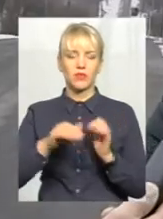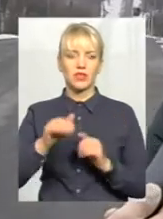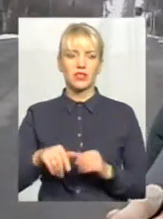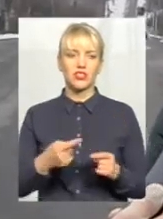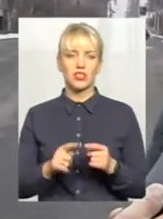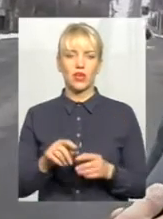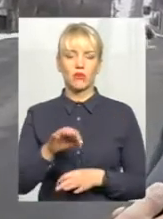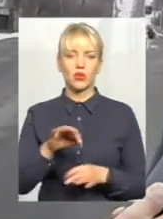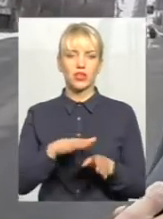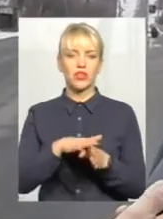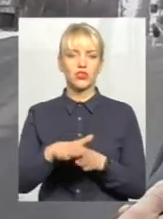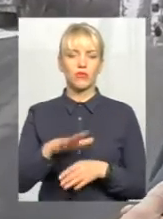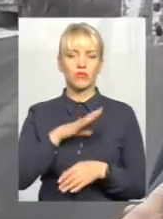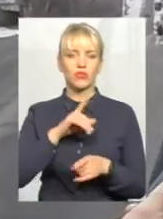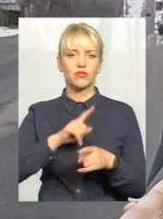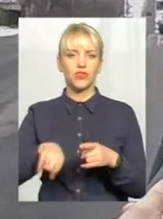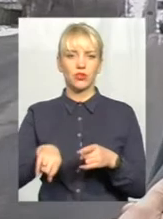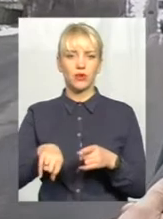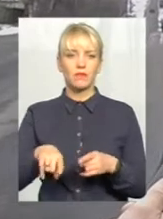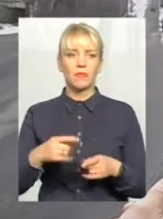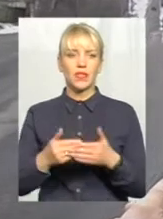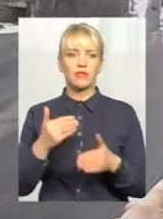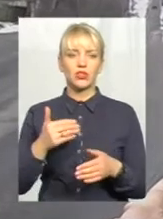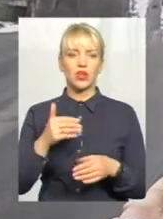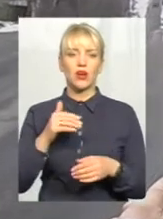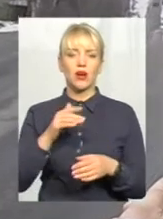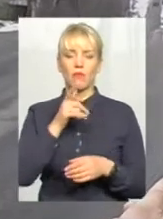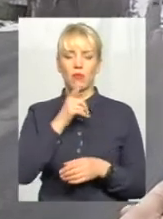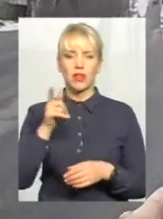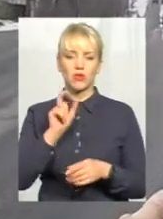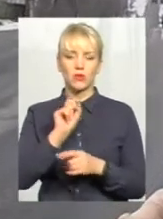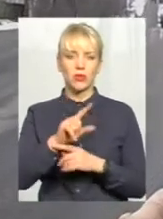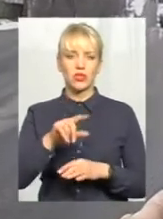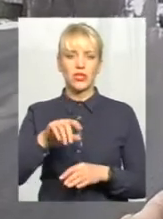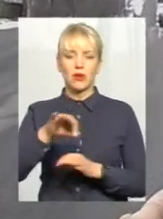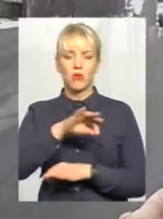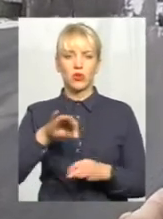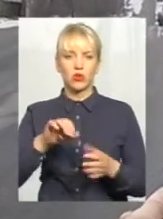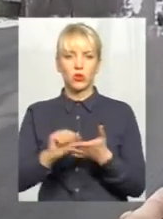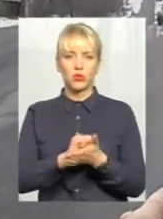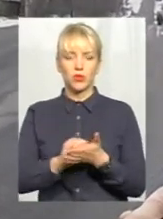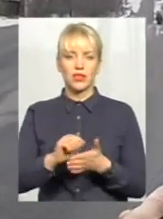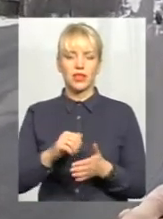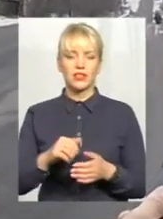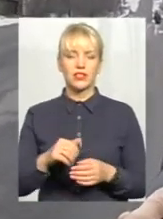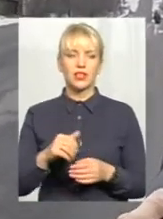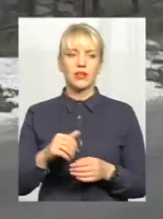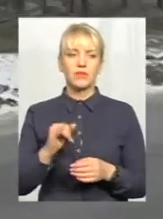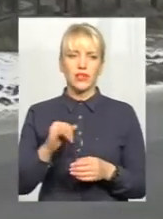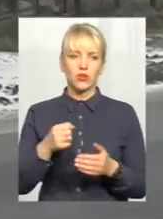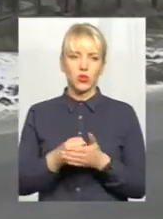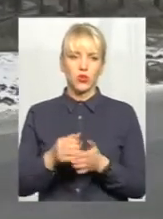Даний проєкт реалізований був дуже швидко. Від моменту замовлення проєктно-кошторисної документації до реалізації пройшло всього три місяці.